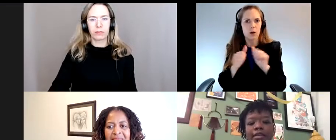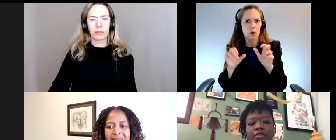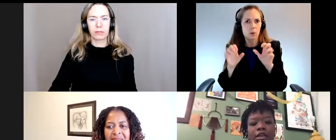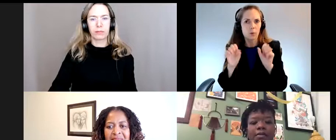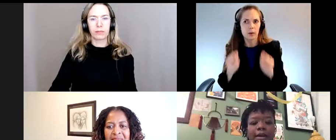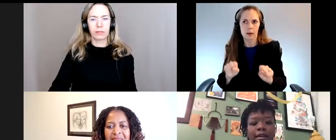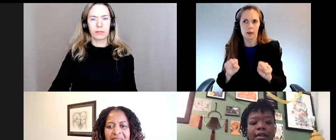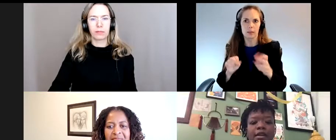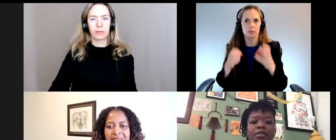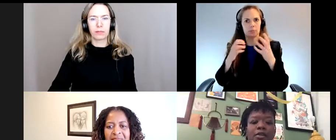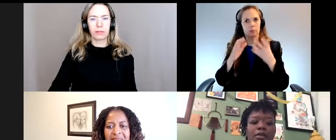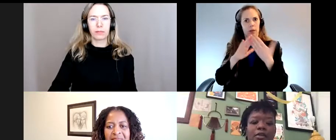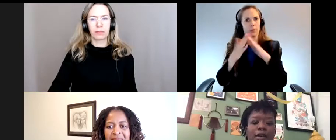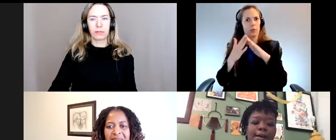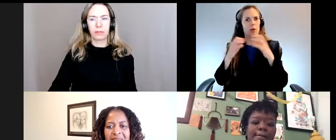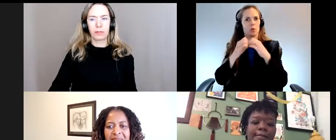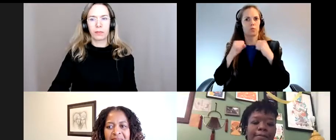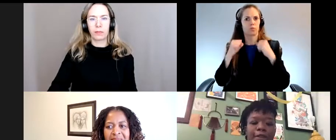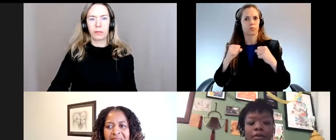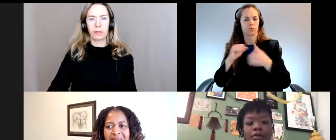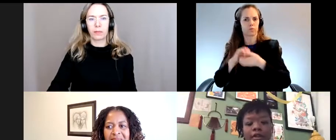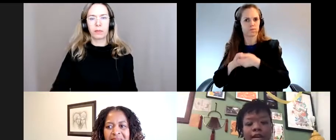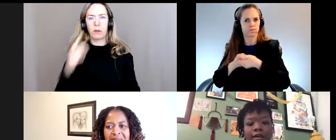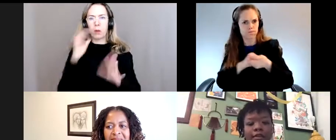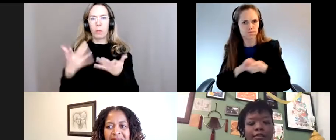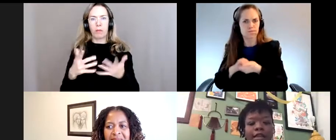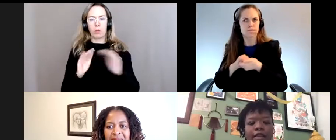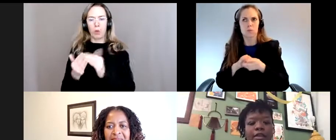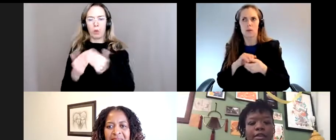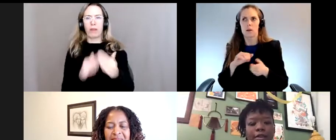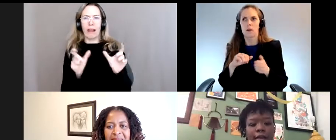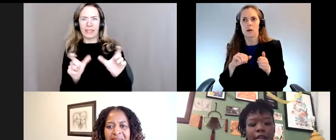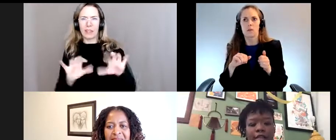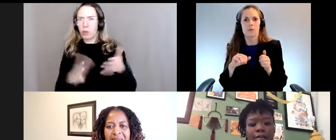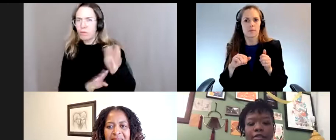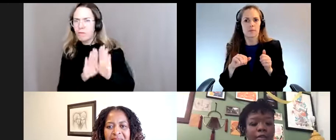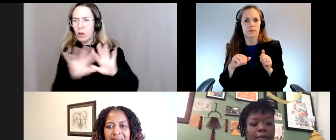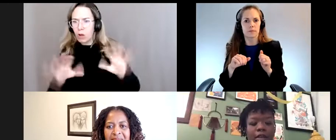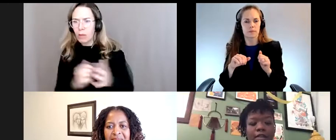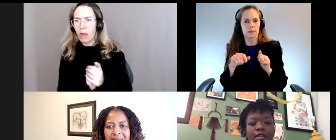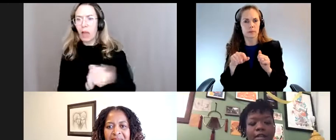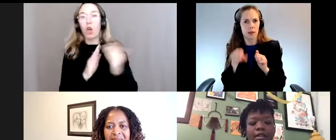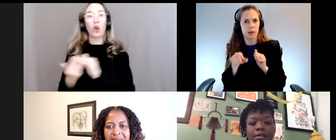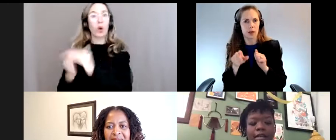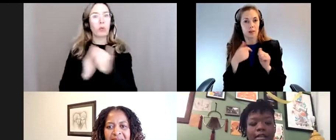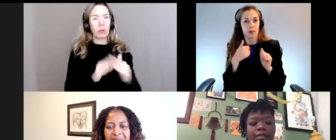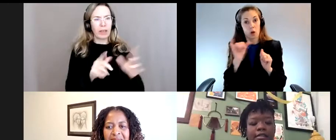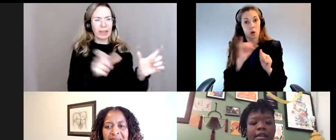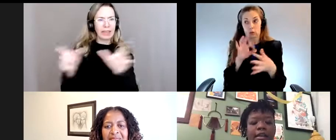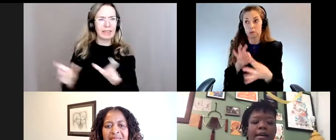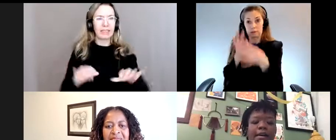et j'essaie de voir comment on peut augmenter la résistance communautaire, aider les communautés à résister